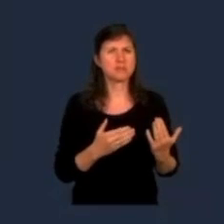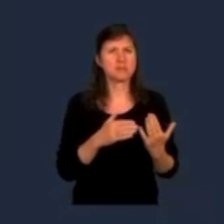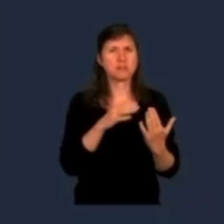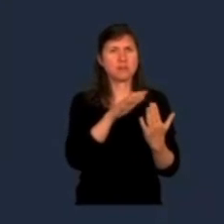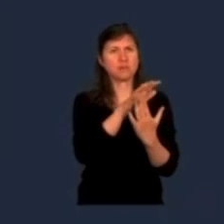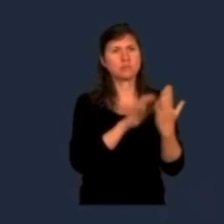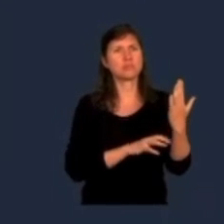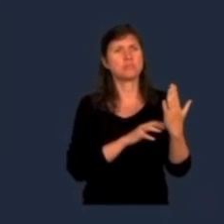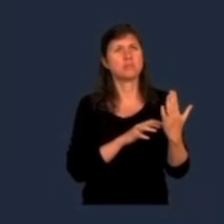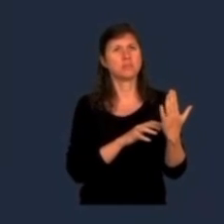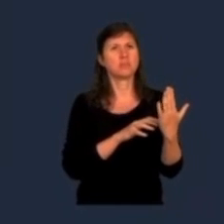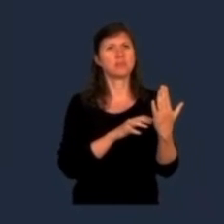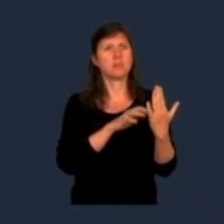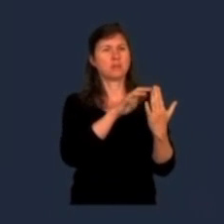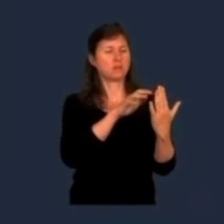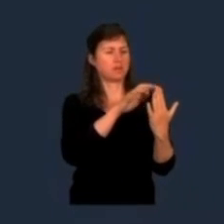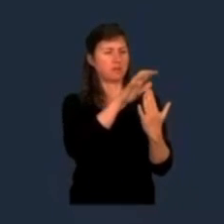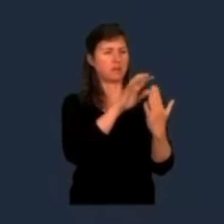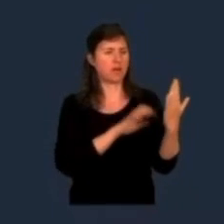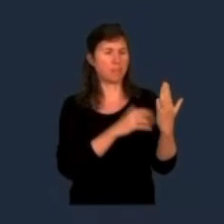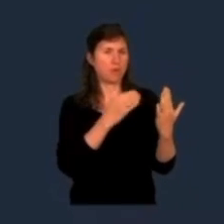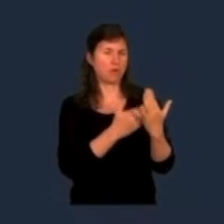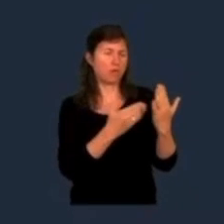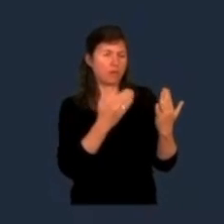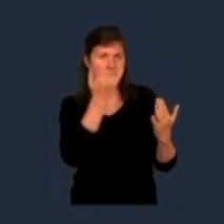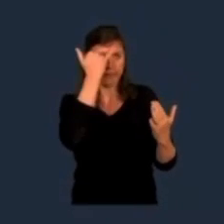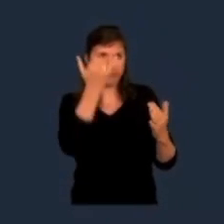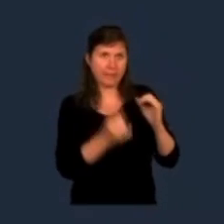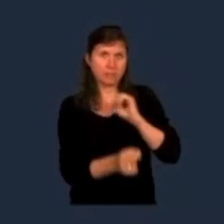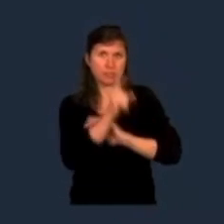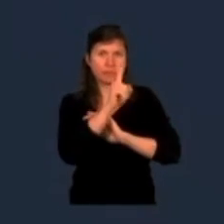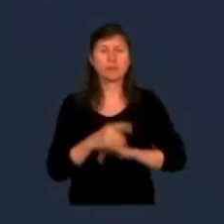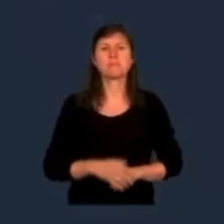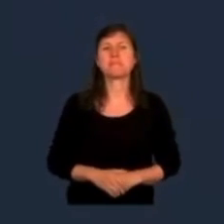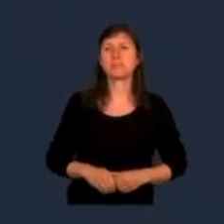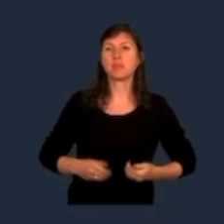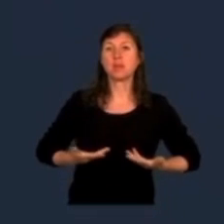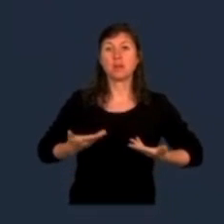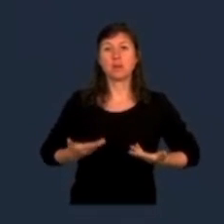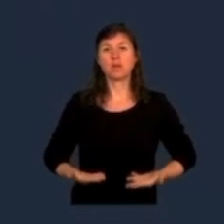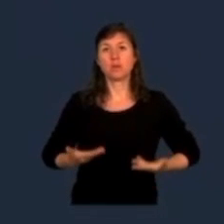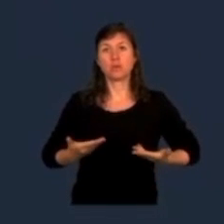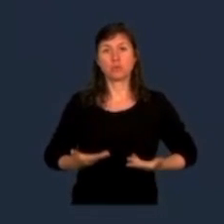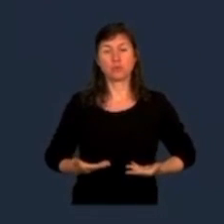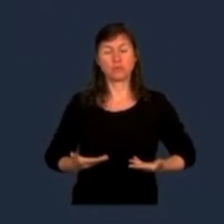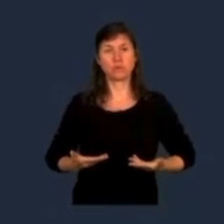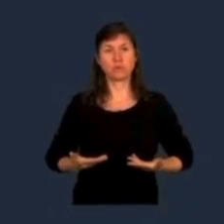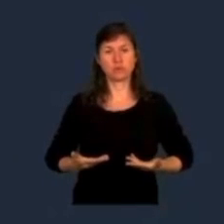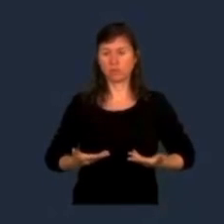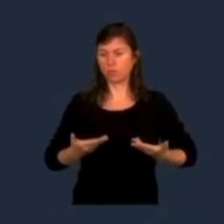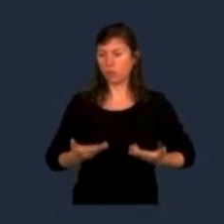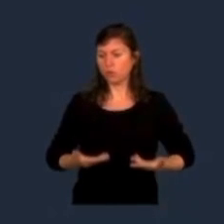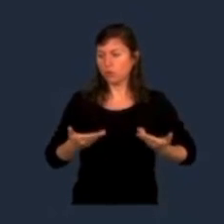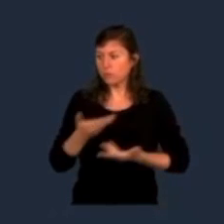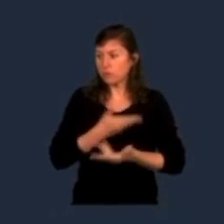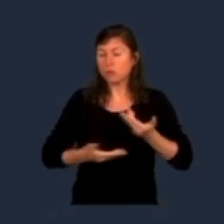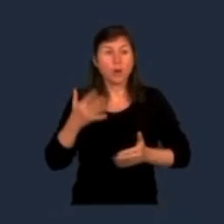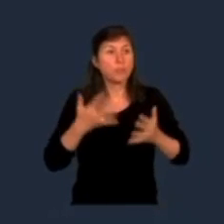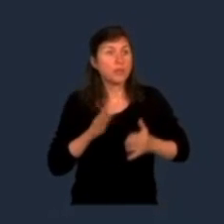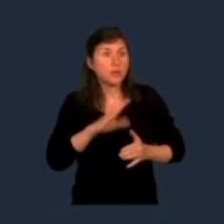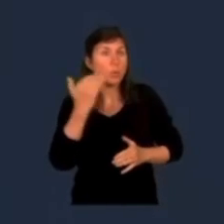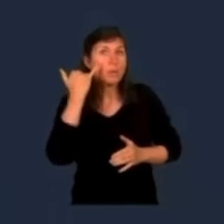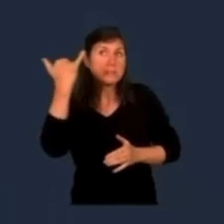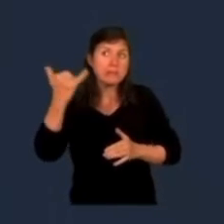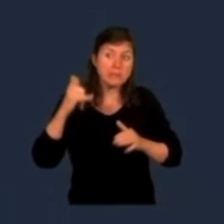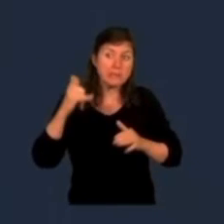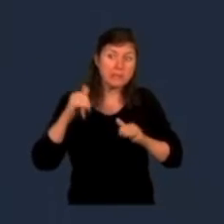chers collègues, d'ingénieux. Aujourd'hui donc, nous avons à parlementer sur l'aboutissement, à moins que vous ayez d'autres idées novatrices d'ici